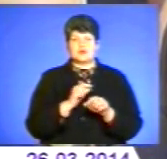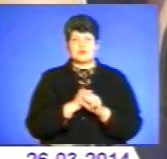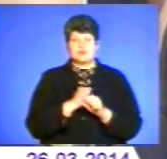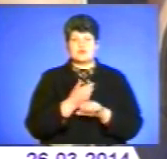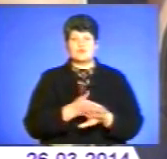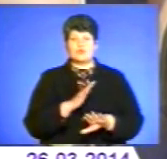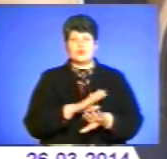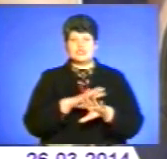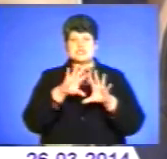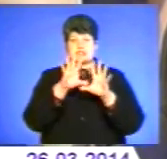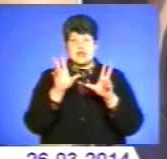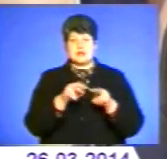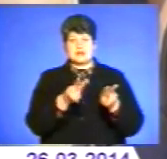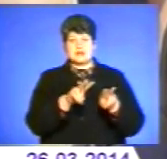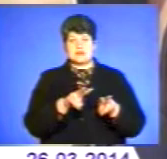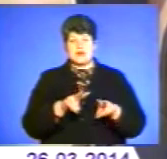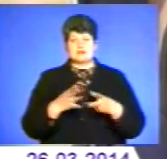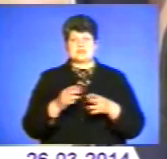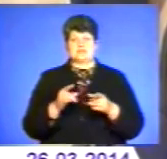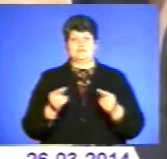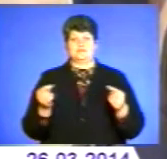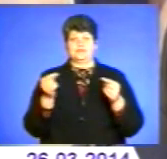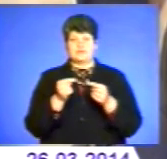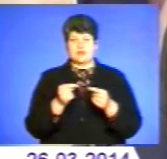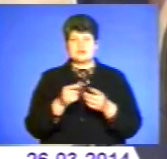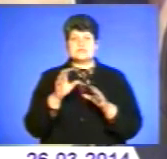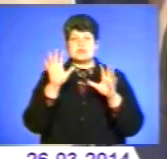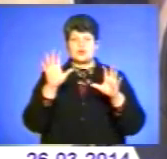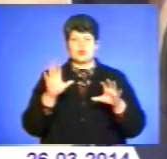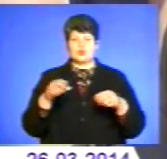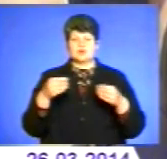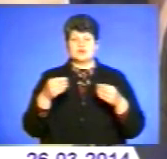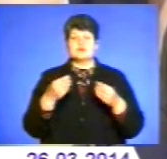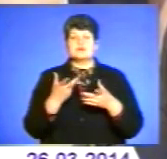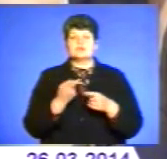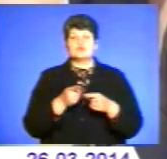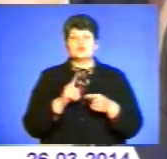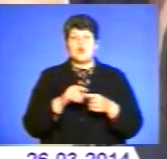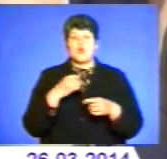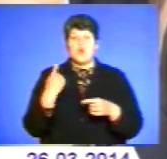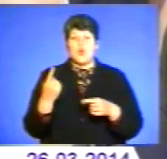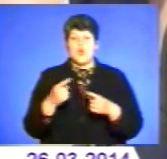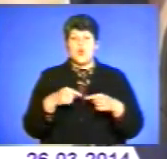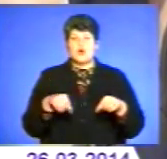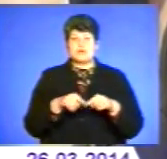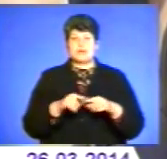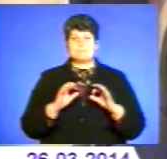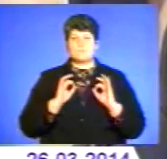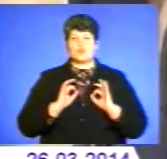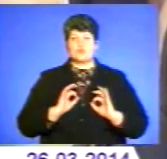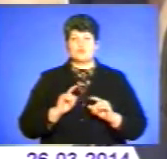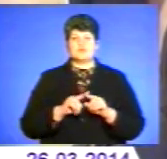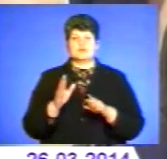загальний нагляд за додержанням законодавства. Чому я кажу про загальний нагляд? Тому що органи прокуратури повинні бути позбавлені